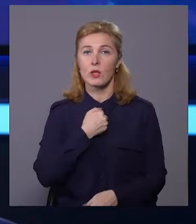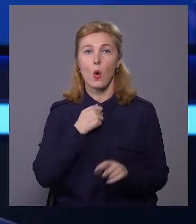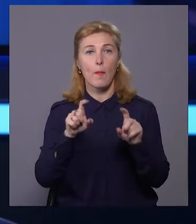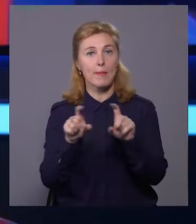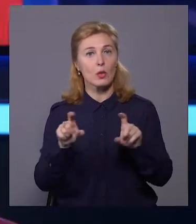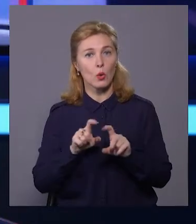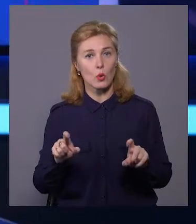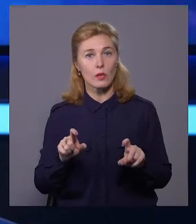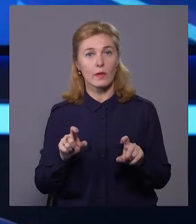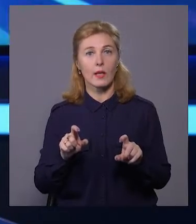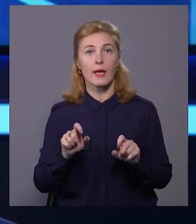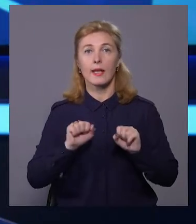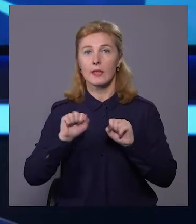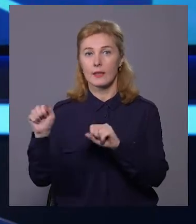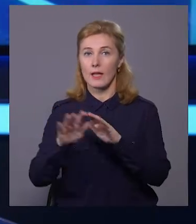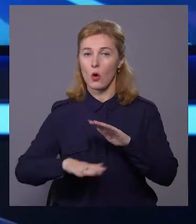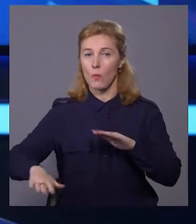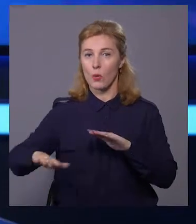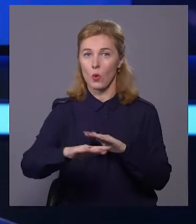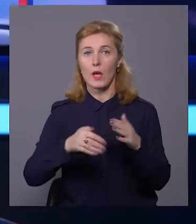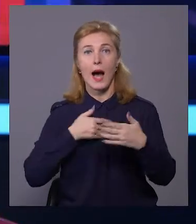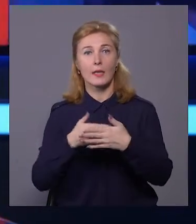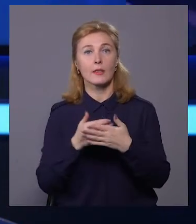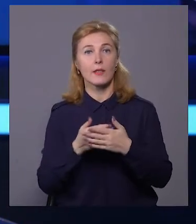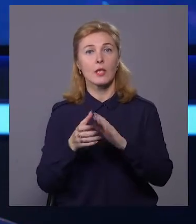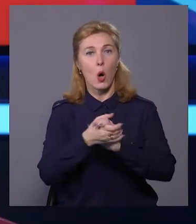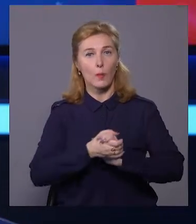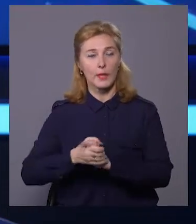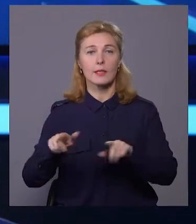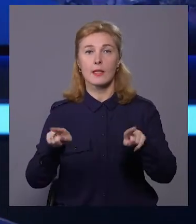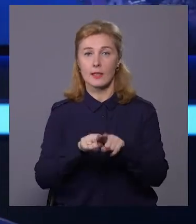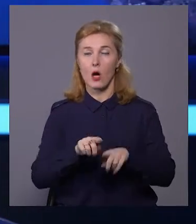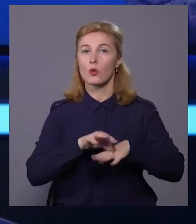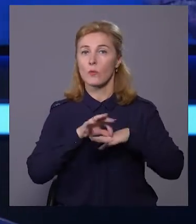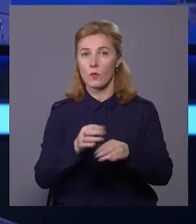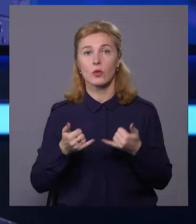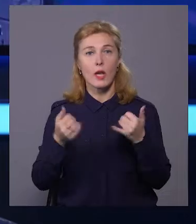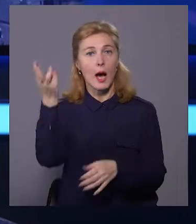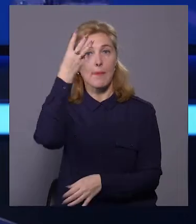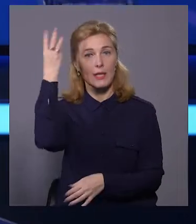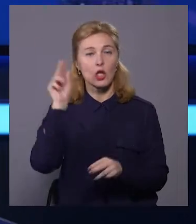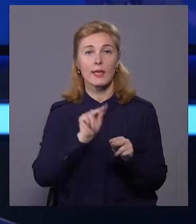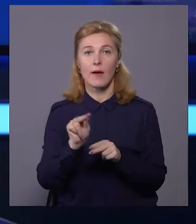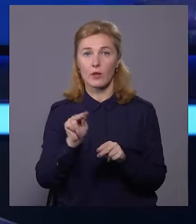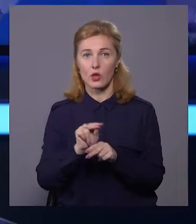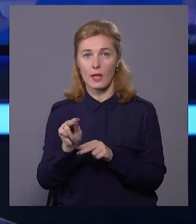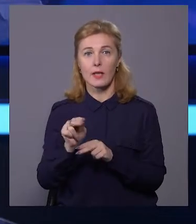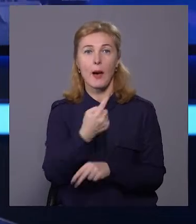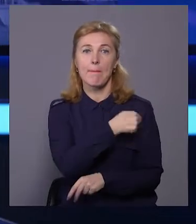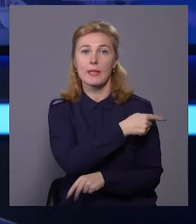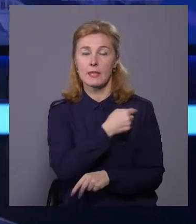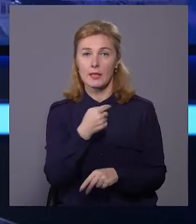підрозділів та тероборони. Активісти об'єднання також проводитимуть для хмельничан навчання з тактичної